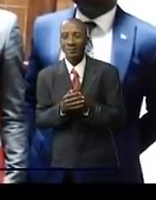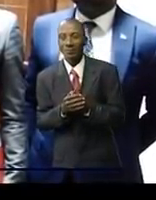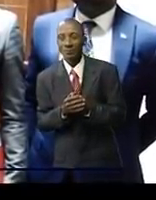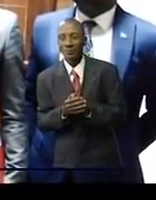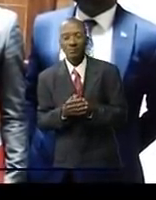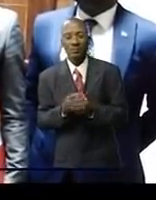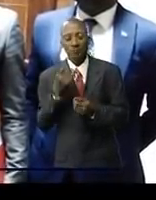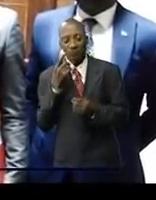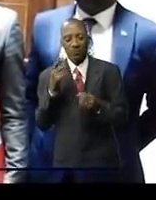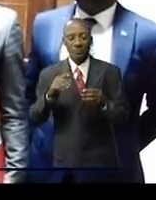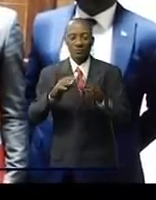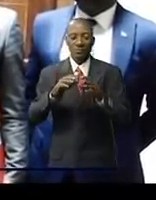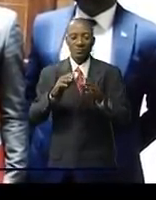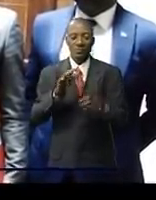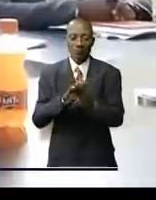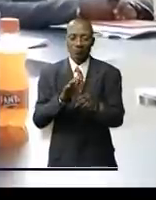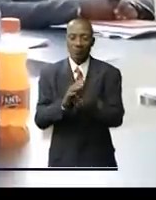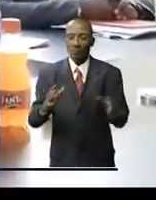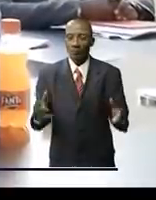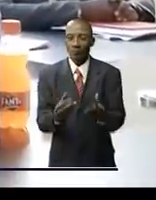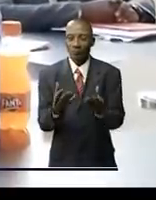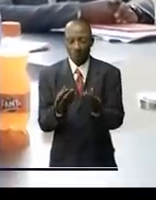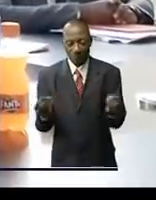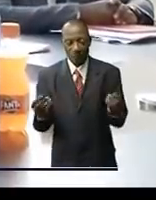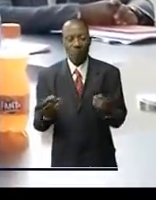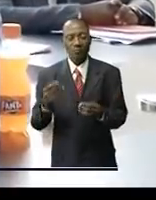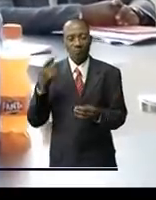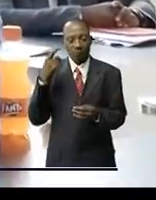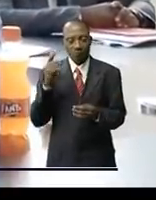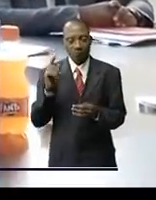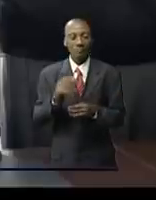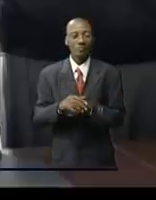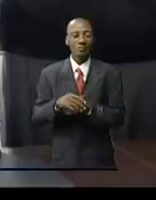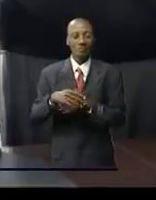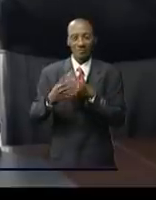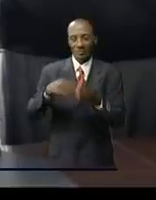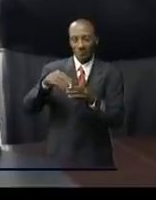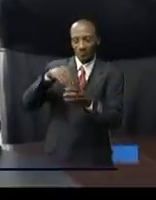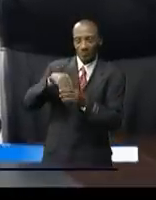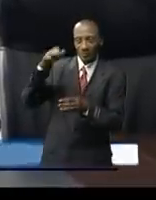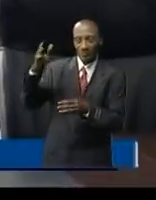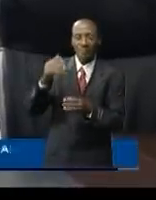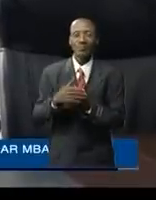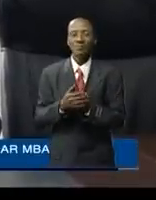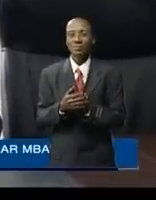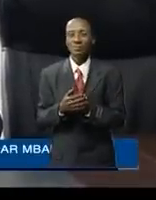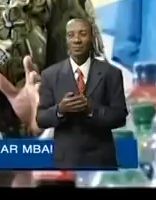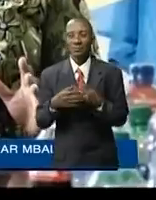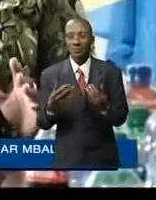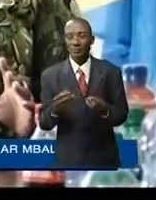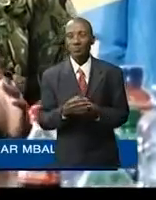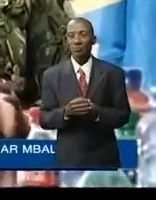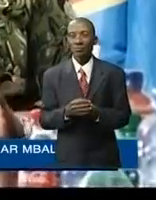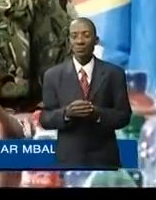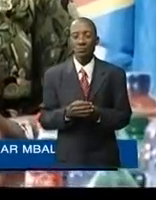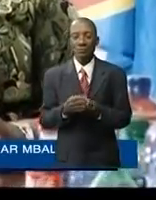dans le meilleur délai. Concernant les manques d'habitation pour les magistrats à mutation, les porté-parole des circonstances